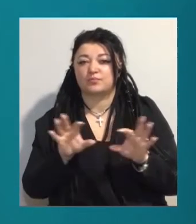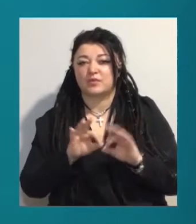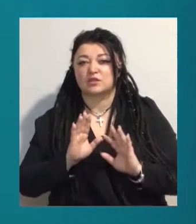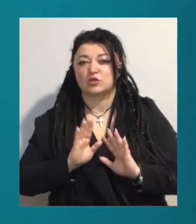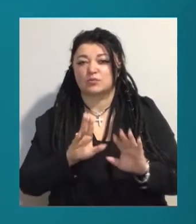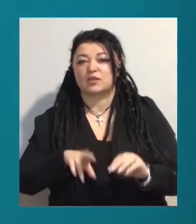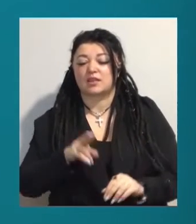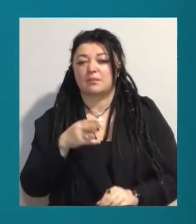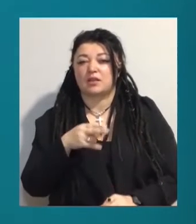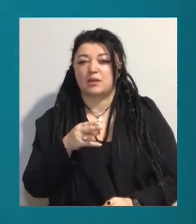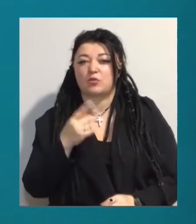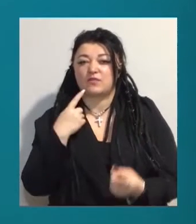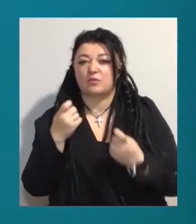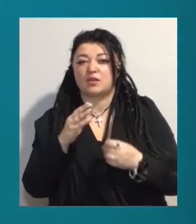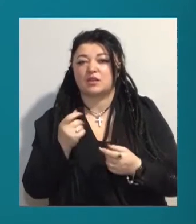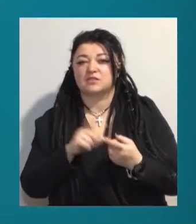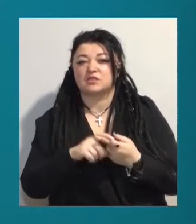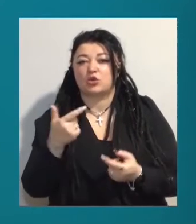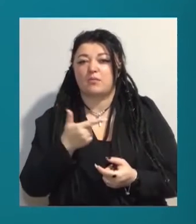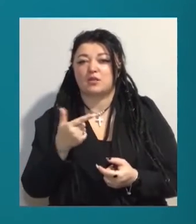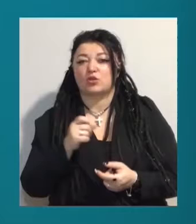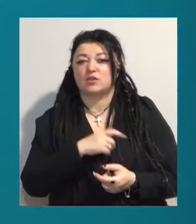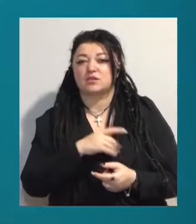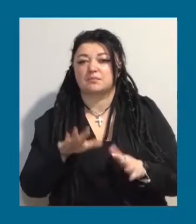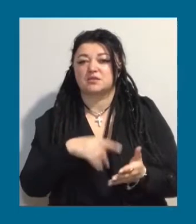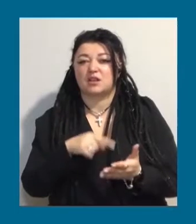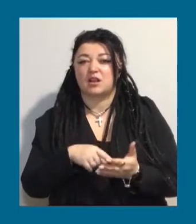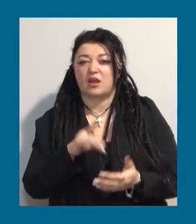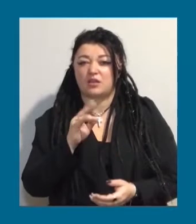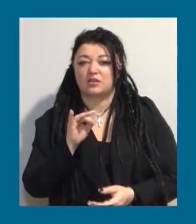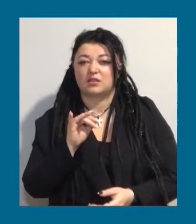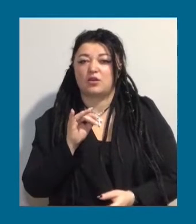Департаменту інформації та зв'язків з громадськістю Одеської міськради Наталя Мальцева.